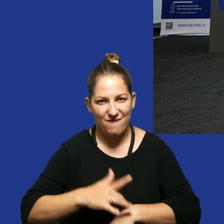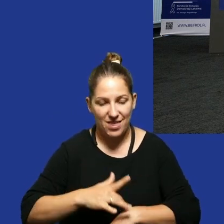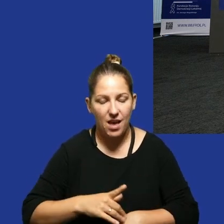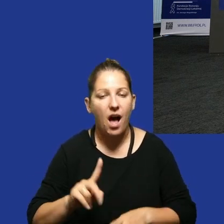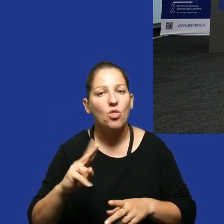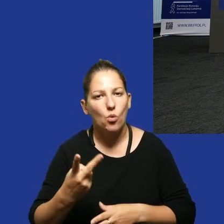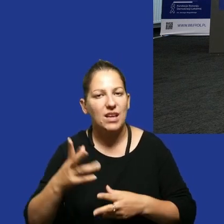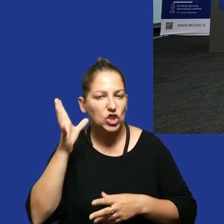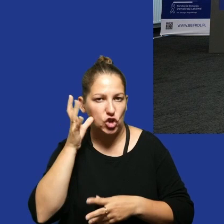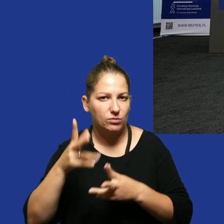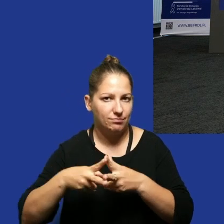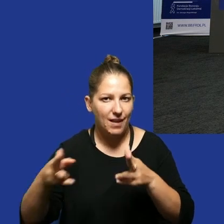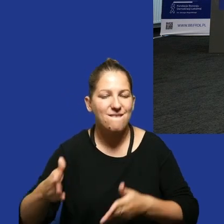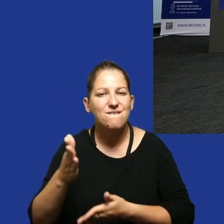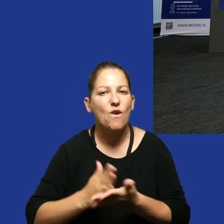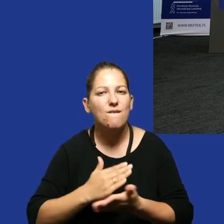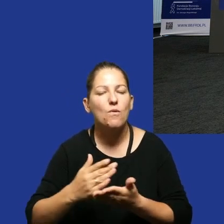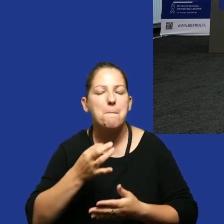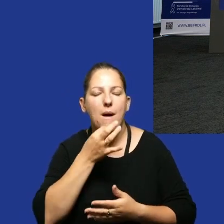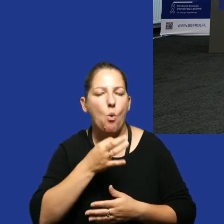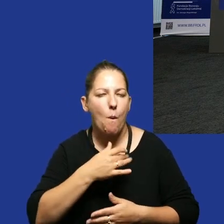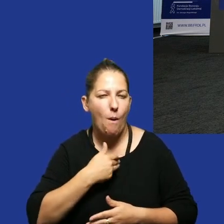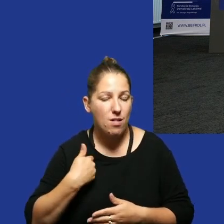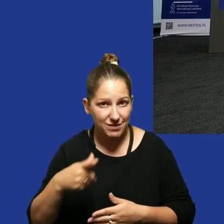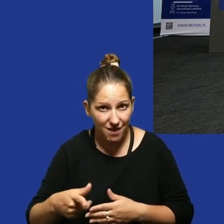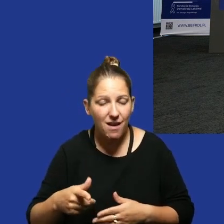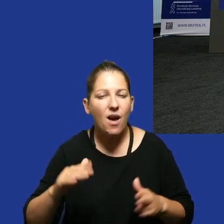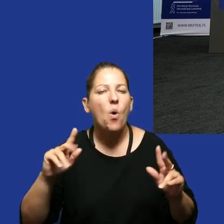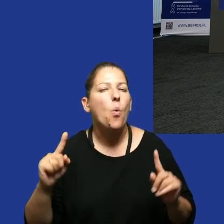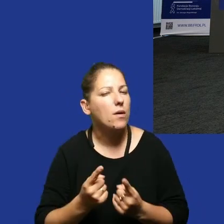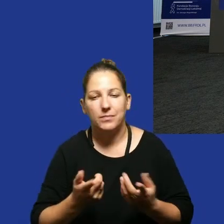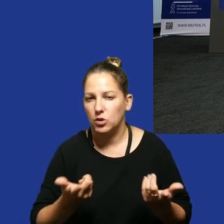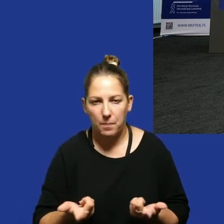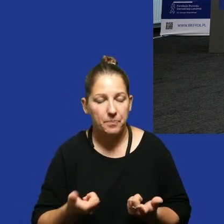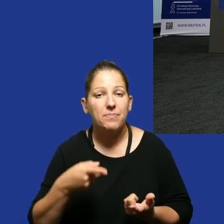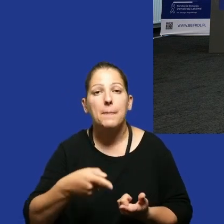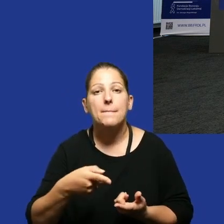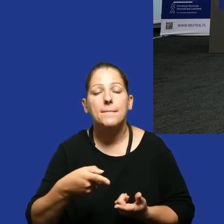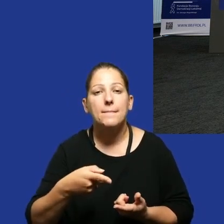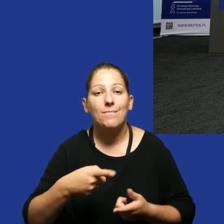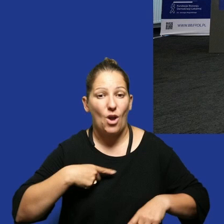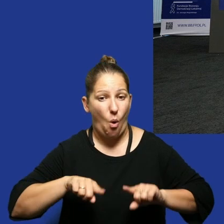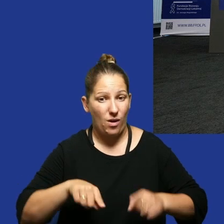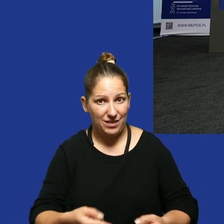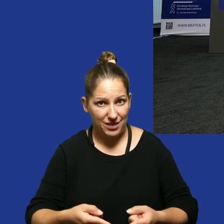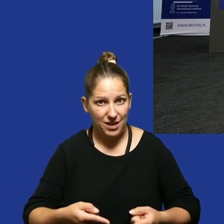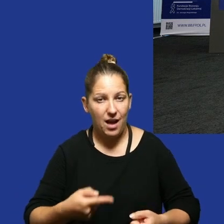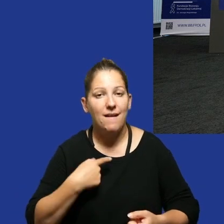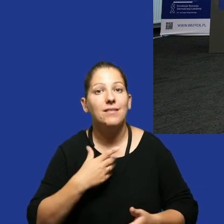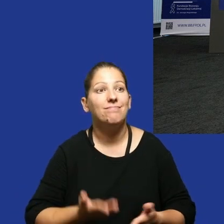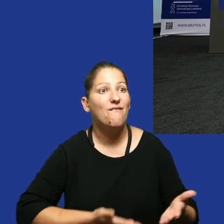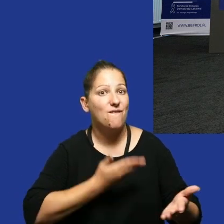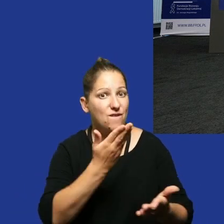postępowanie trwa przeciwko województwu małopolskiemu. I jakby skracając, chodzi tutaj o to, że jako organizacja, która złożyła